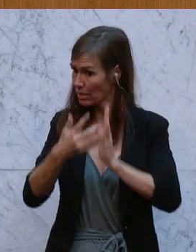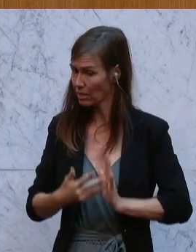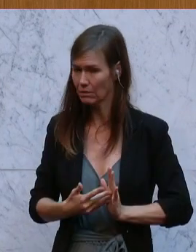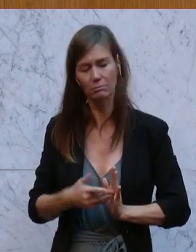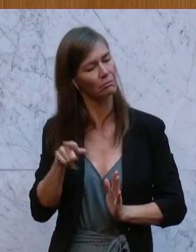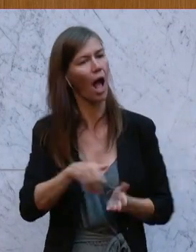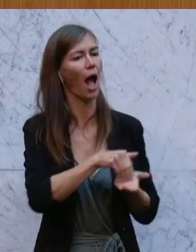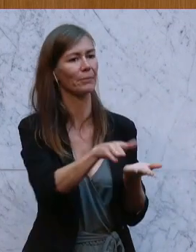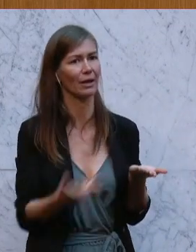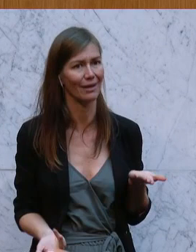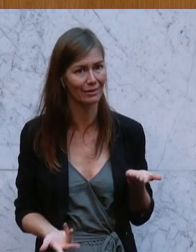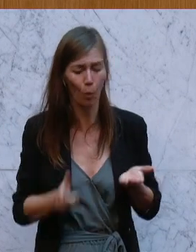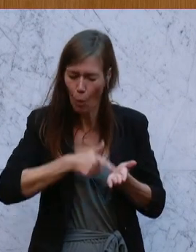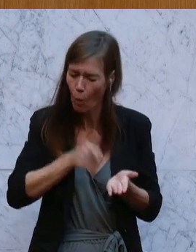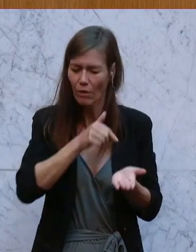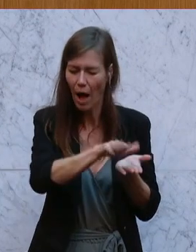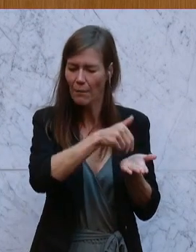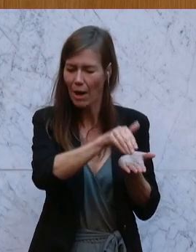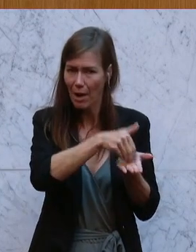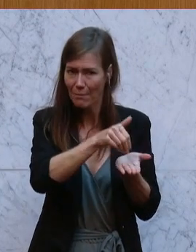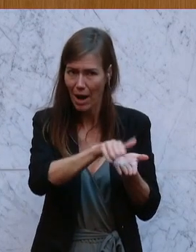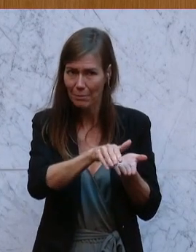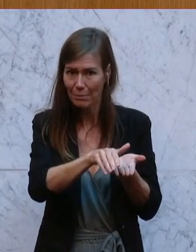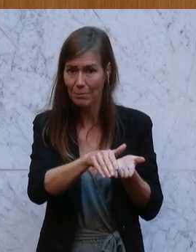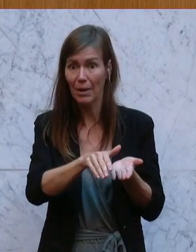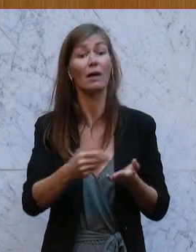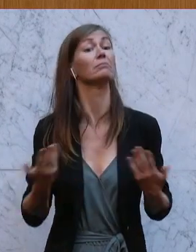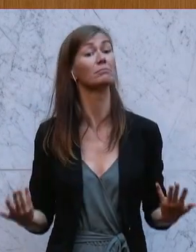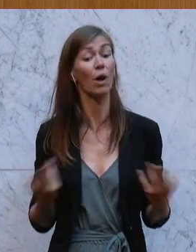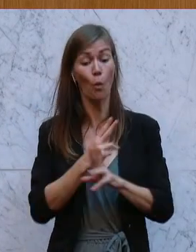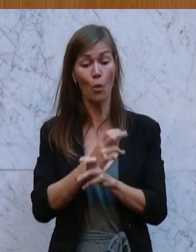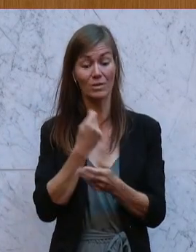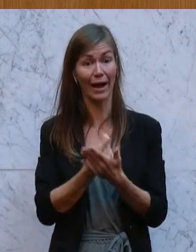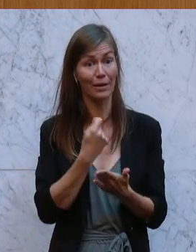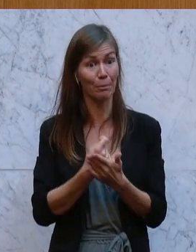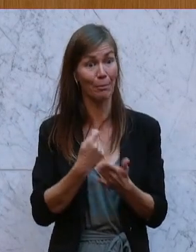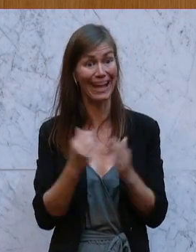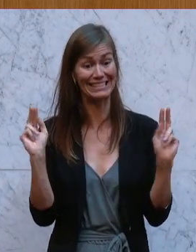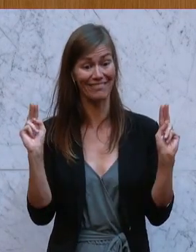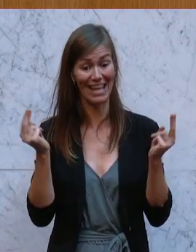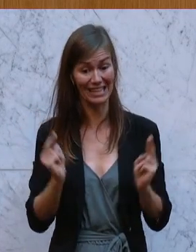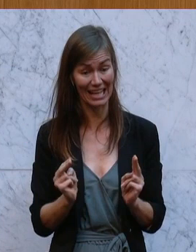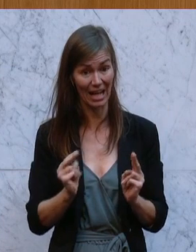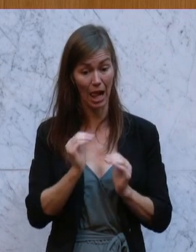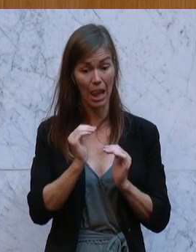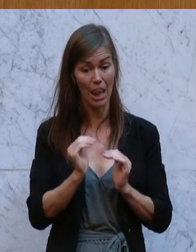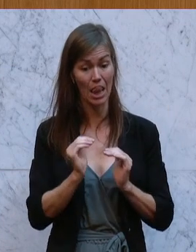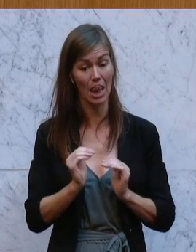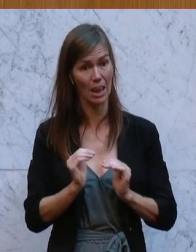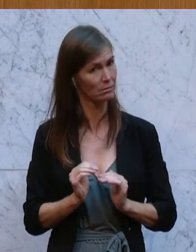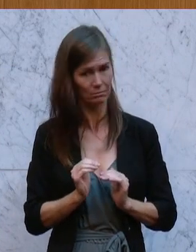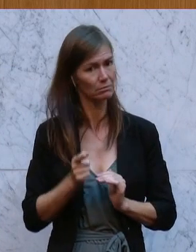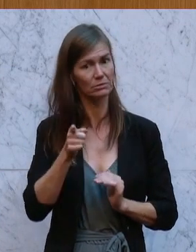weil sie nämlich nichts dafür tun, dass in Österreich die Preise sinken, sondern alles dafür tun, dass die Gewinne der